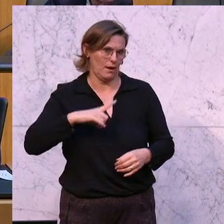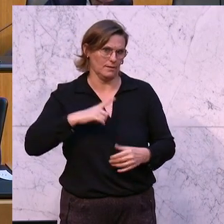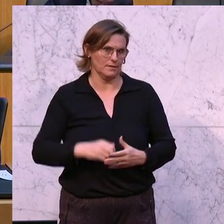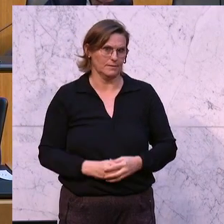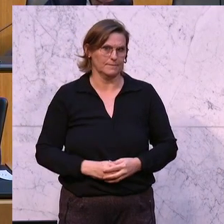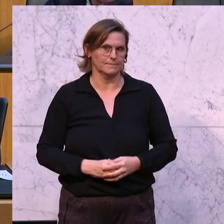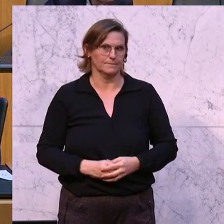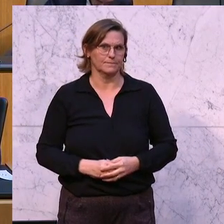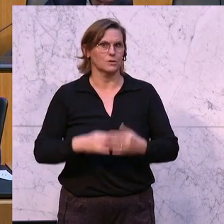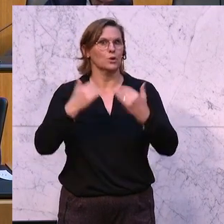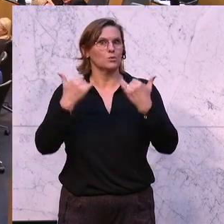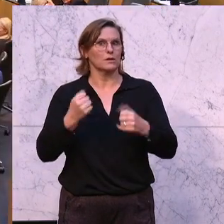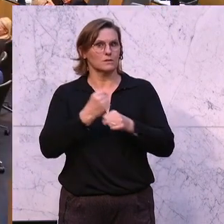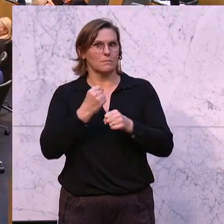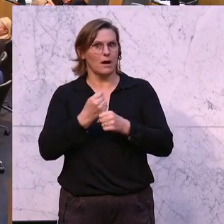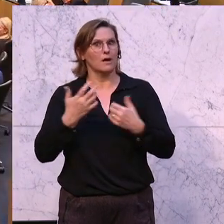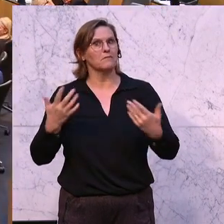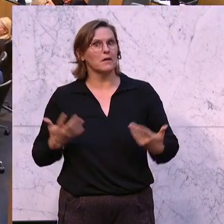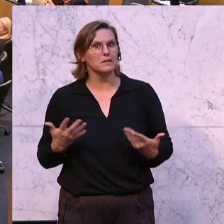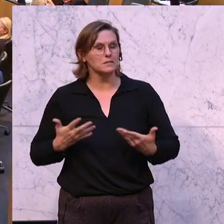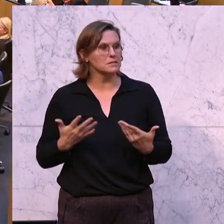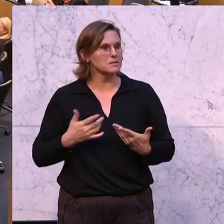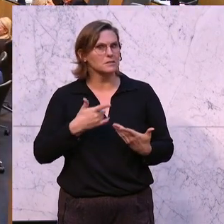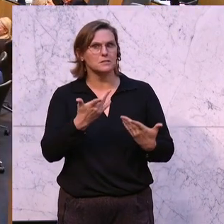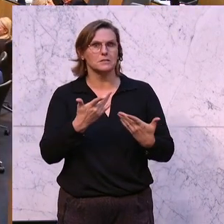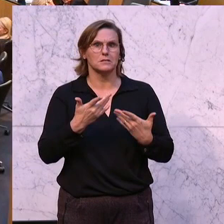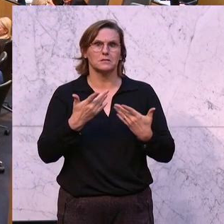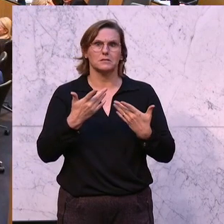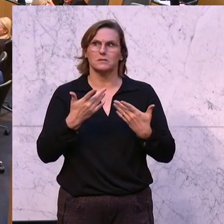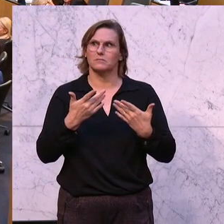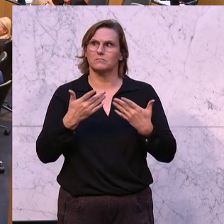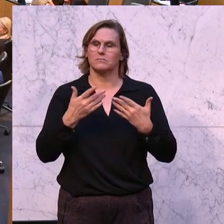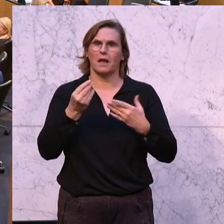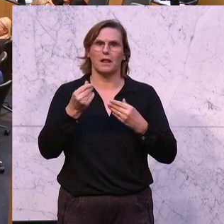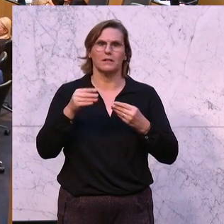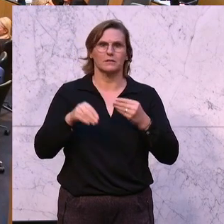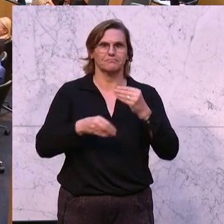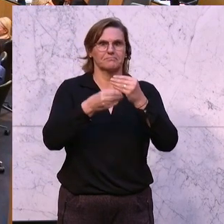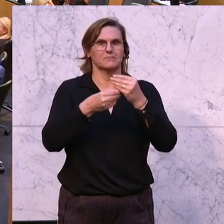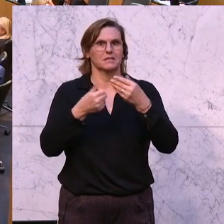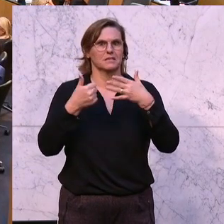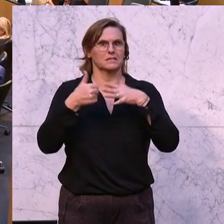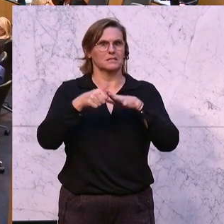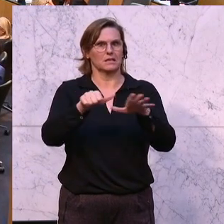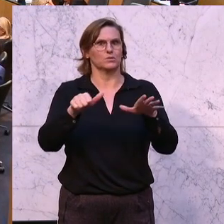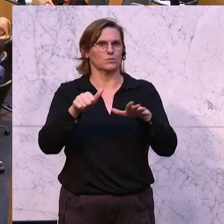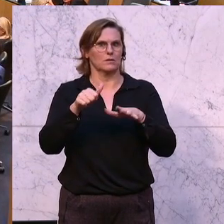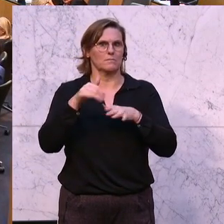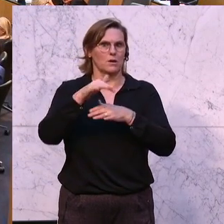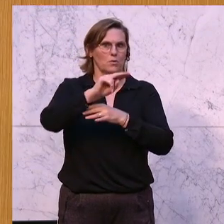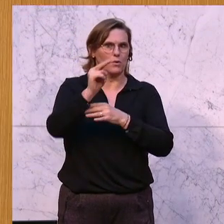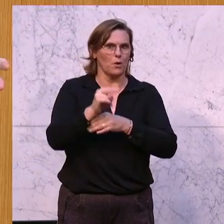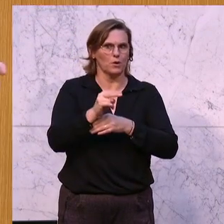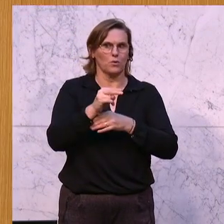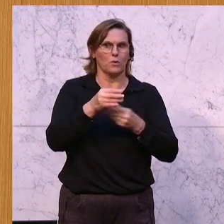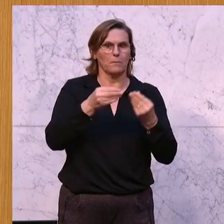machen Sie jetzt mit den zusätzlichen Mitteln? habe es eh schon angesprochen. 600 Millionen Euro fließen in die Spitäler.